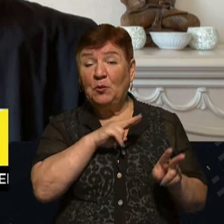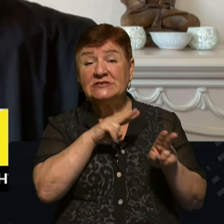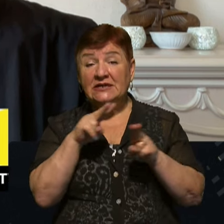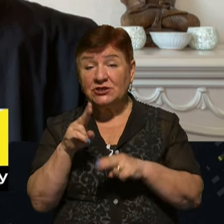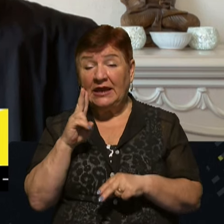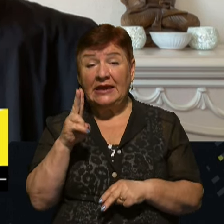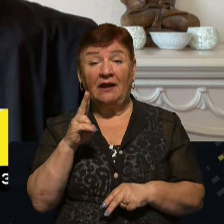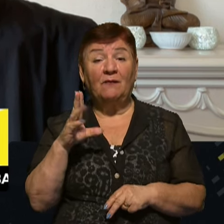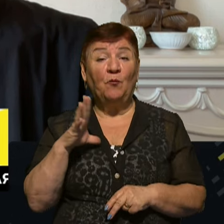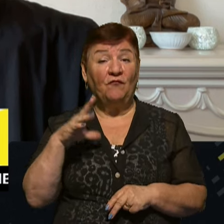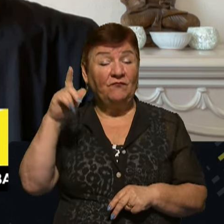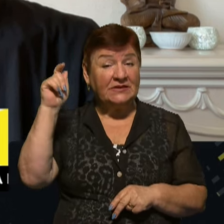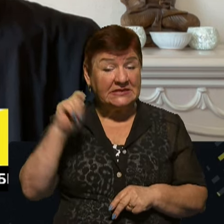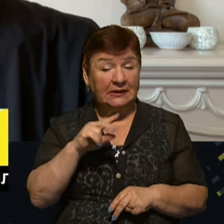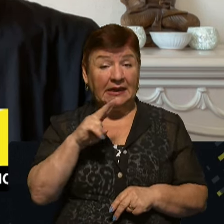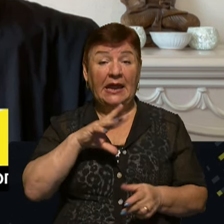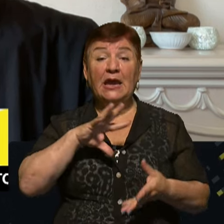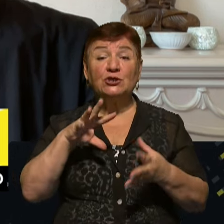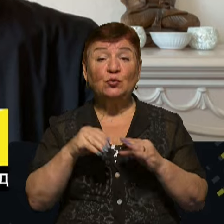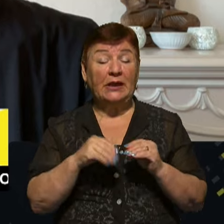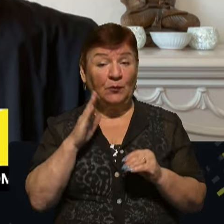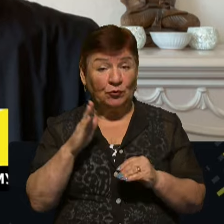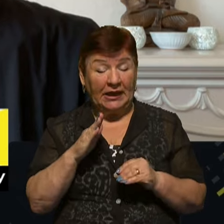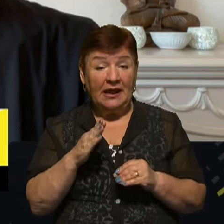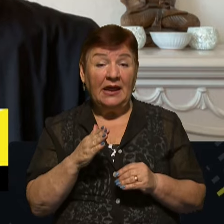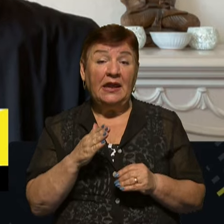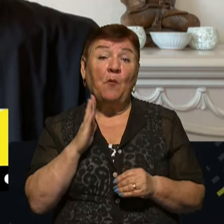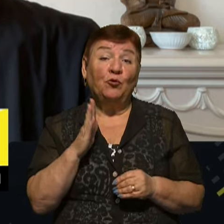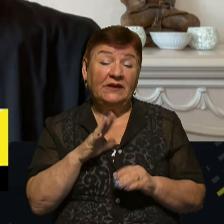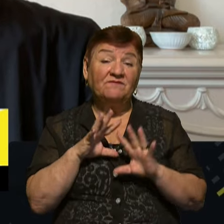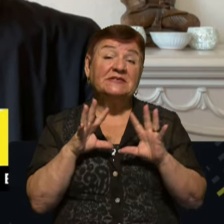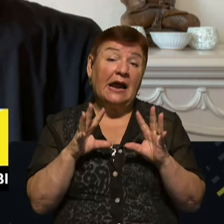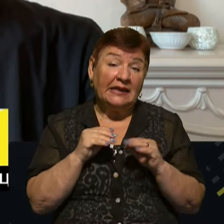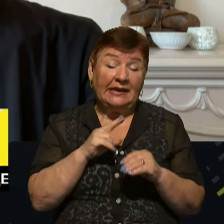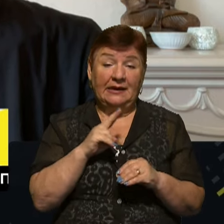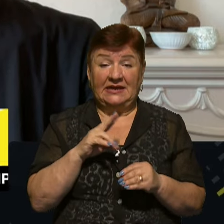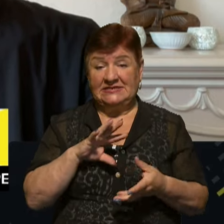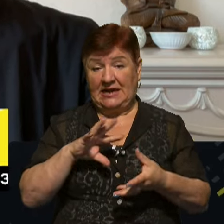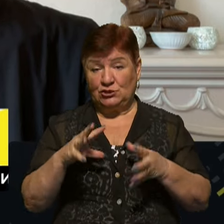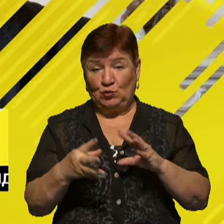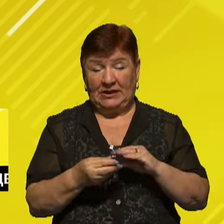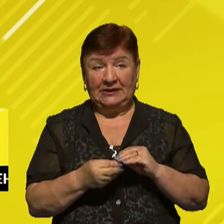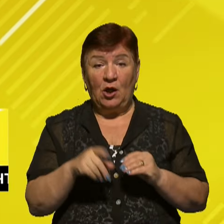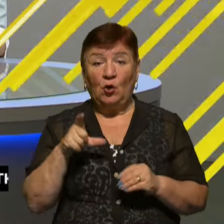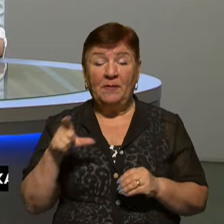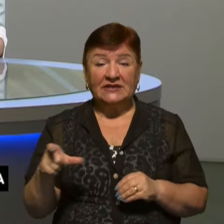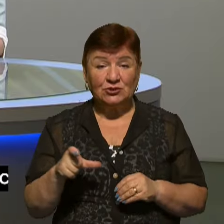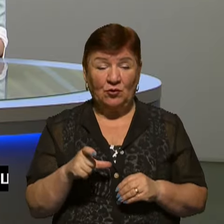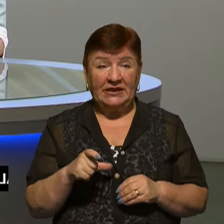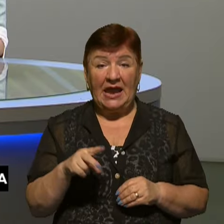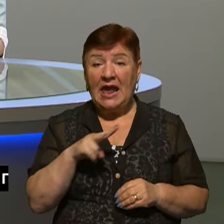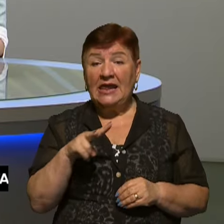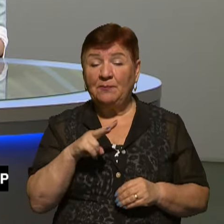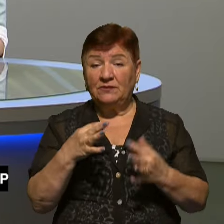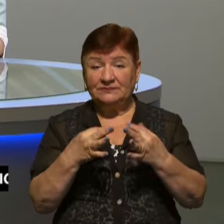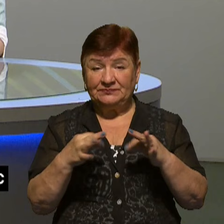як відбувся цей візит, і які він матиме результати. Та чи матиме він взагалі якісь результати для України. Артур Харитонов, президент громадської організації «Ліберально